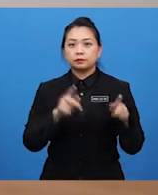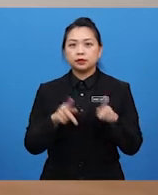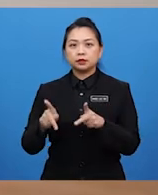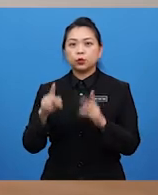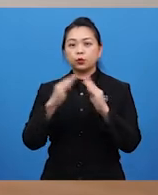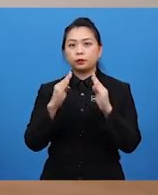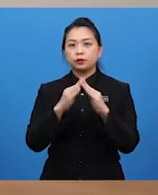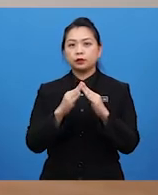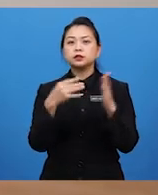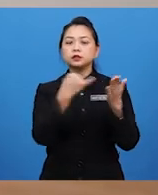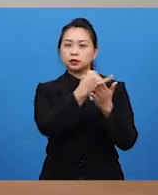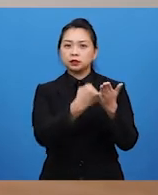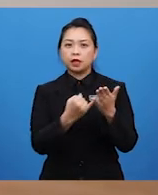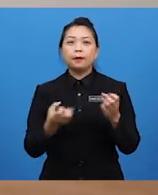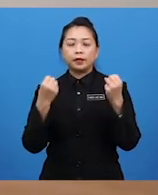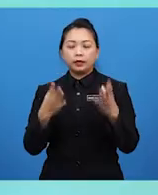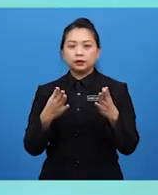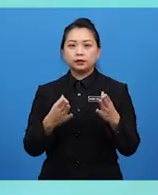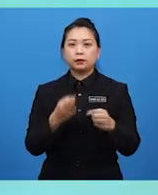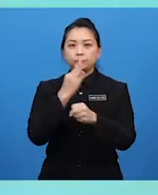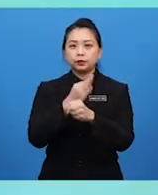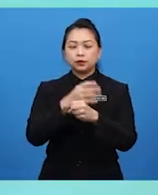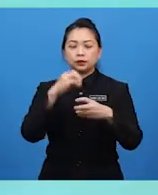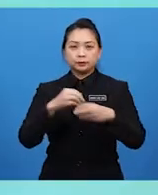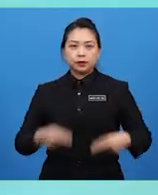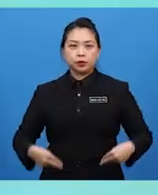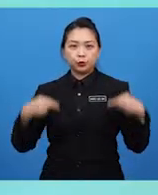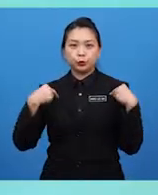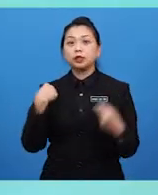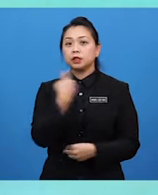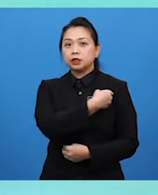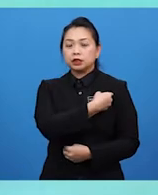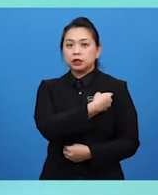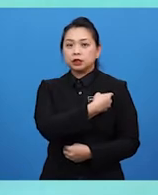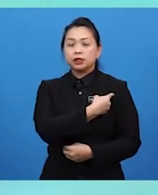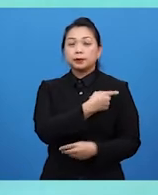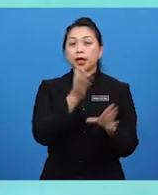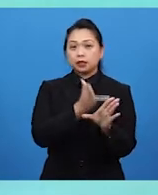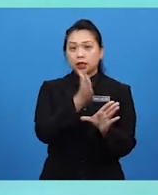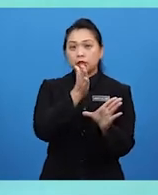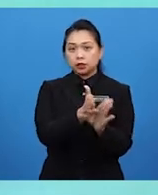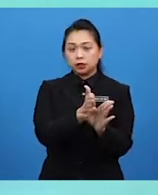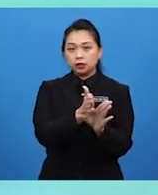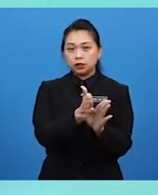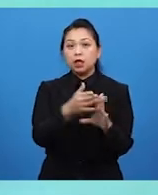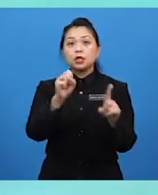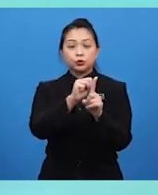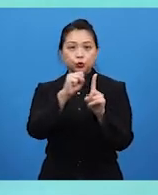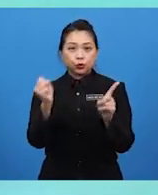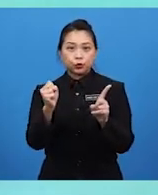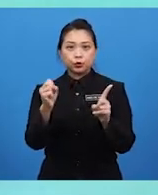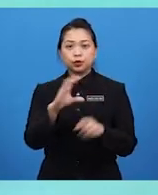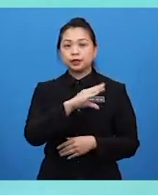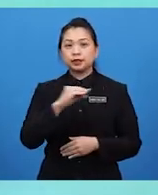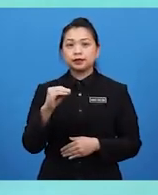Seni visual banyak memainkan peranan dalam kehidupan kita dari aspek psikologi, kemudian sosiologi dan